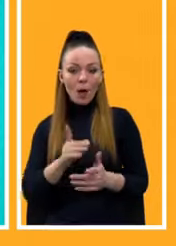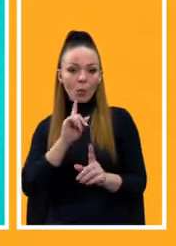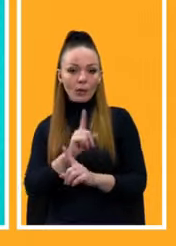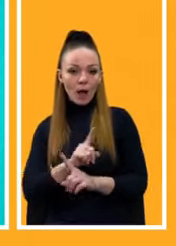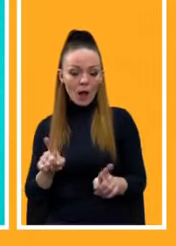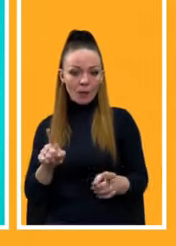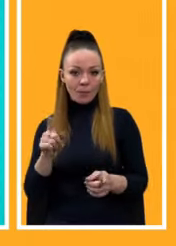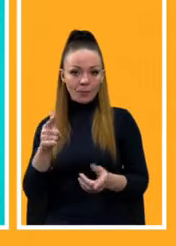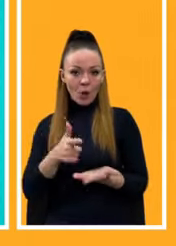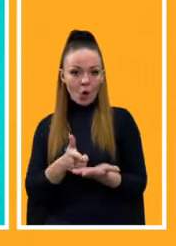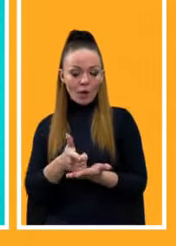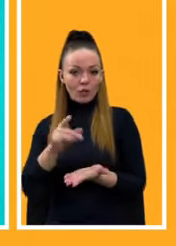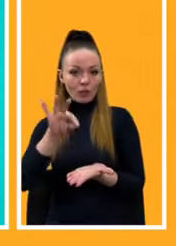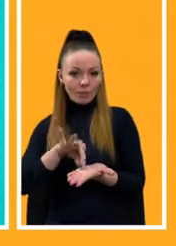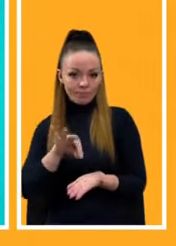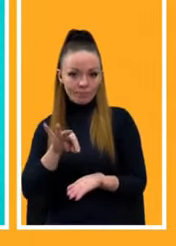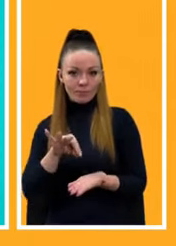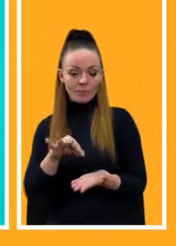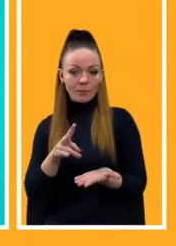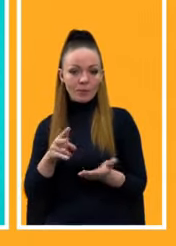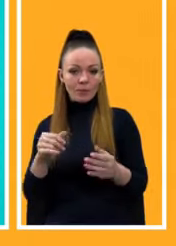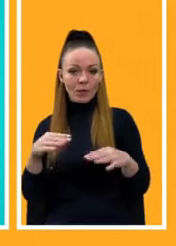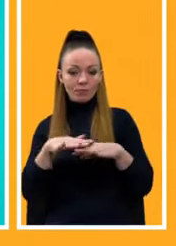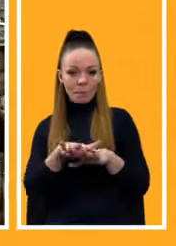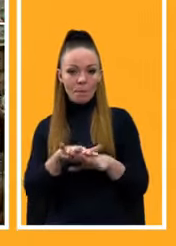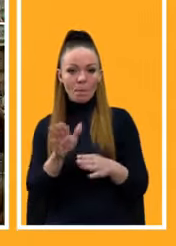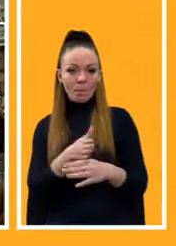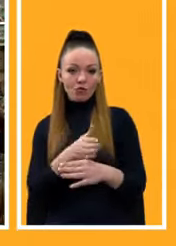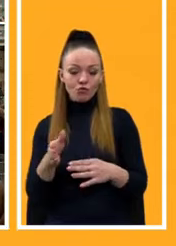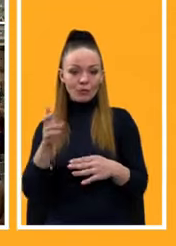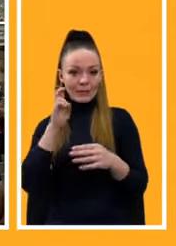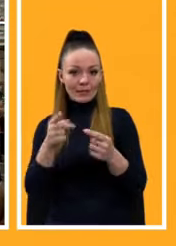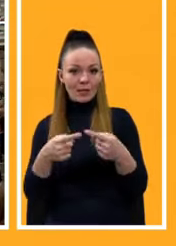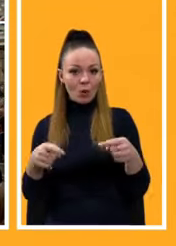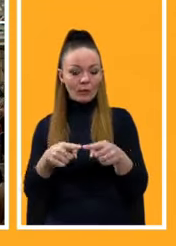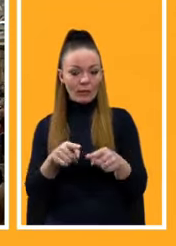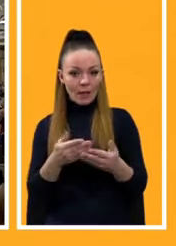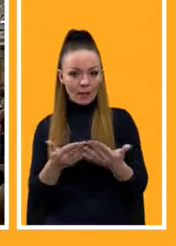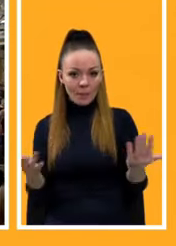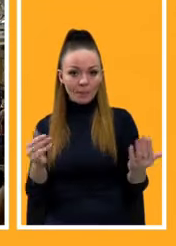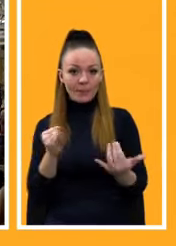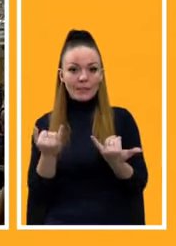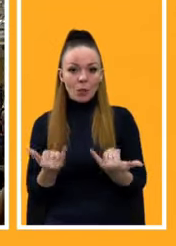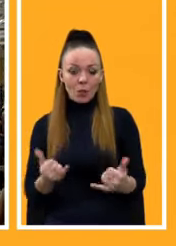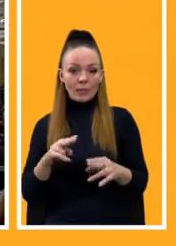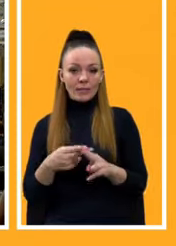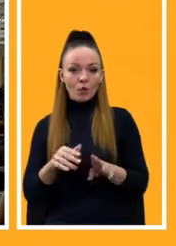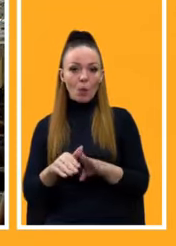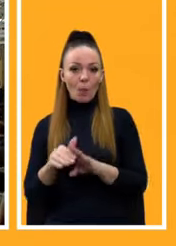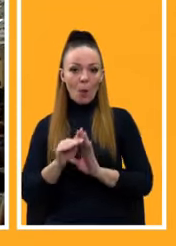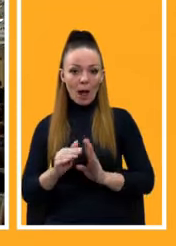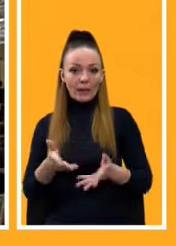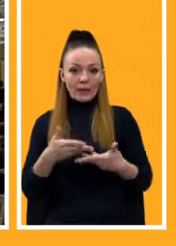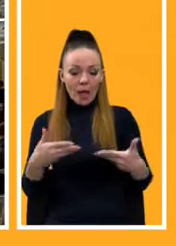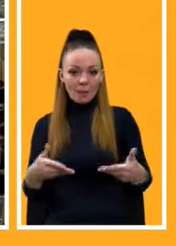географічне розташування на перетині шляхів між континентами. І сьогодні це допомагає нам стати